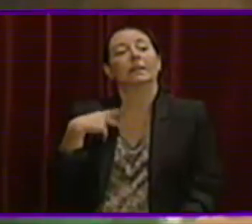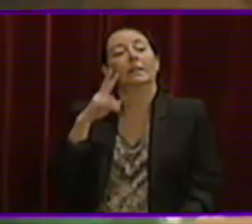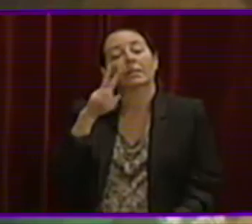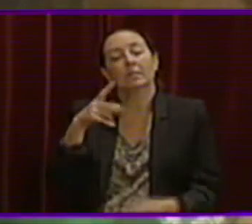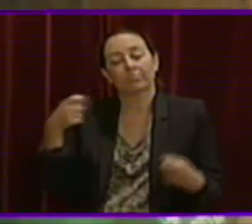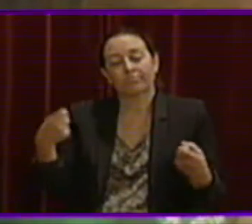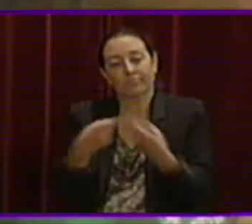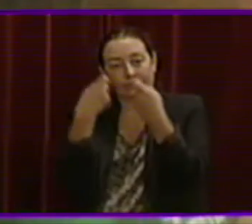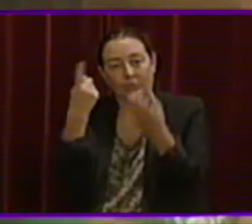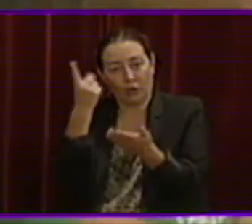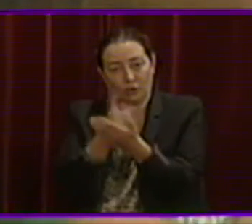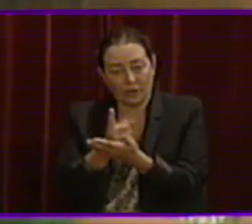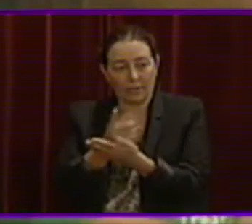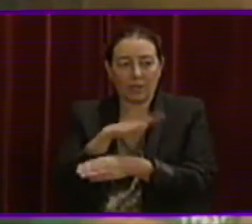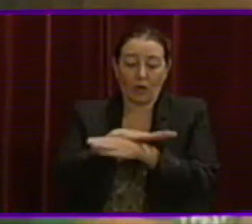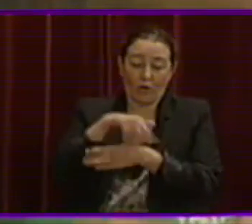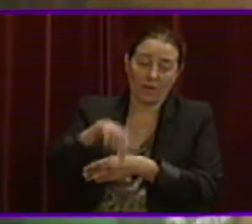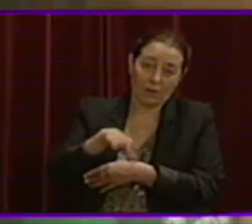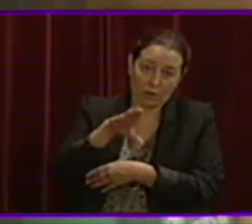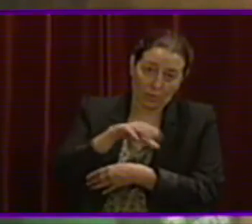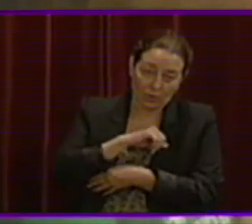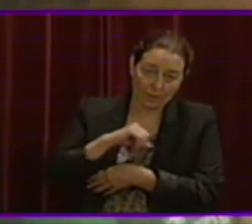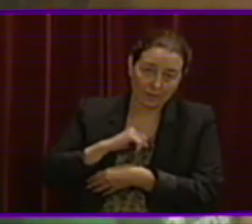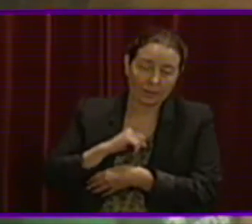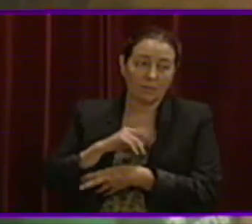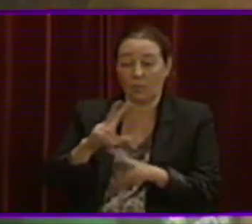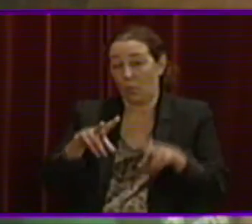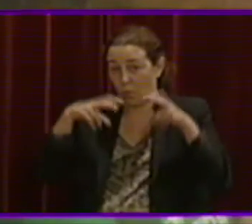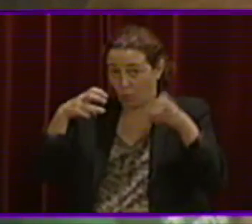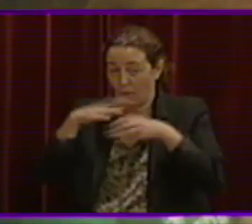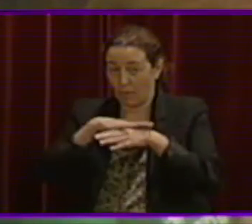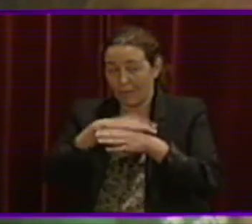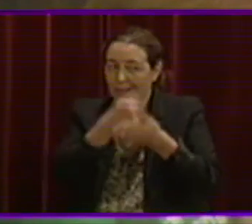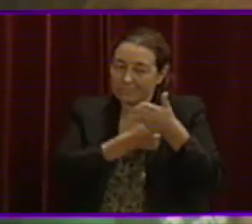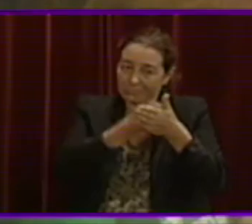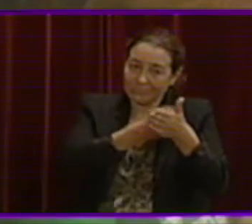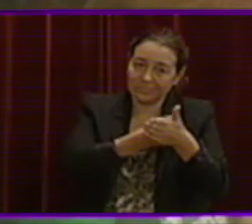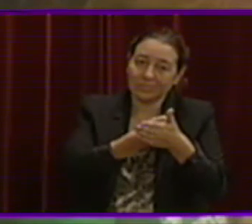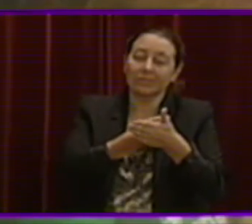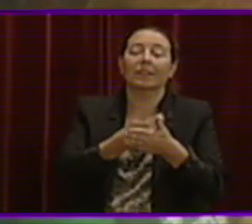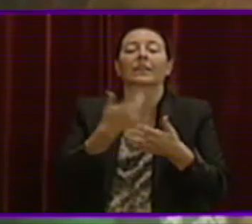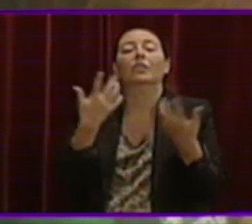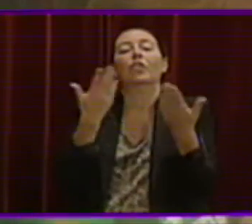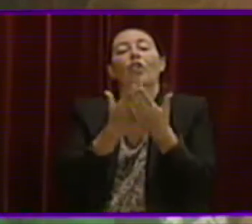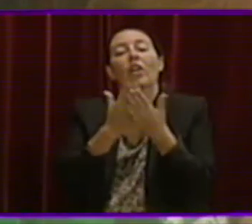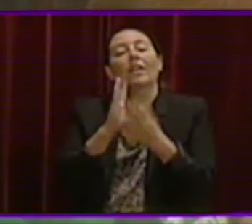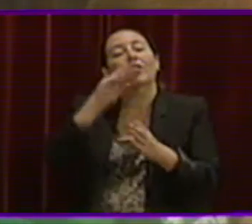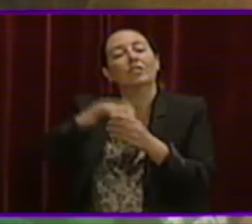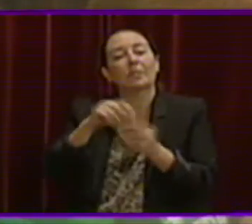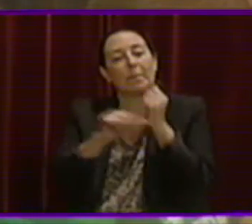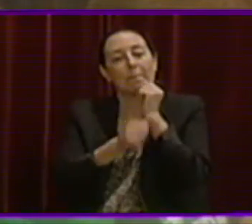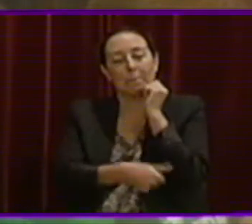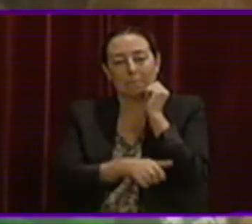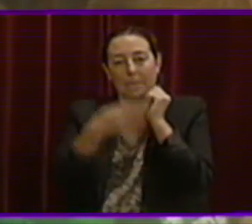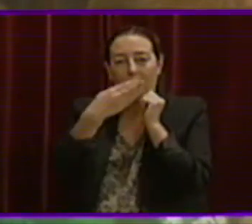pugna entre el govern d'aquesta comunitat, un nou govern que pugna amb els col·legis situats en el Parc Vít. Uns a favor, un